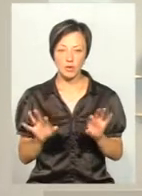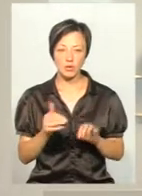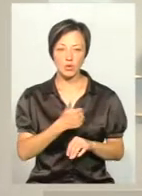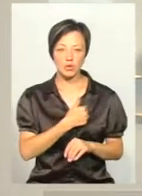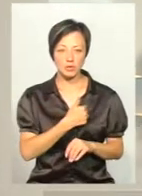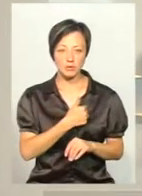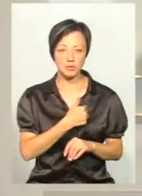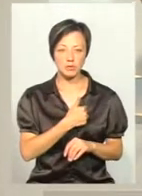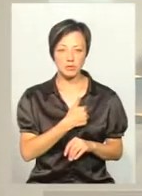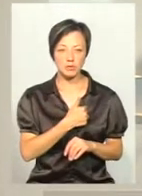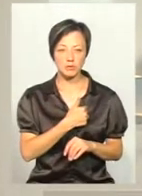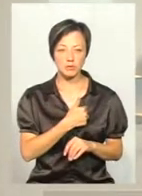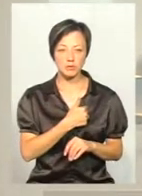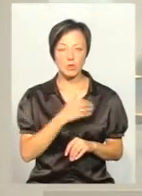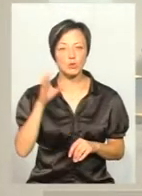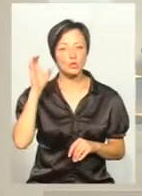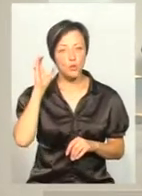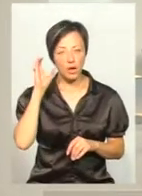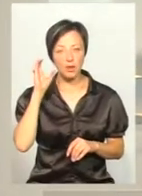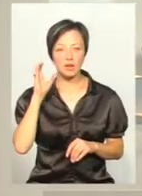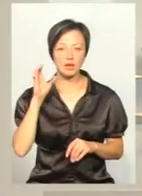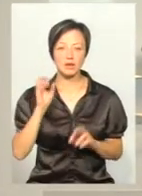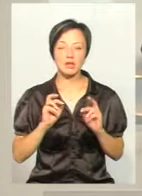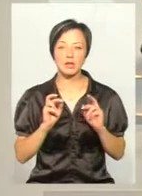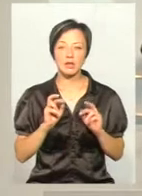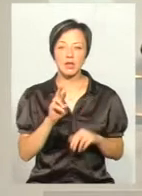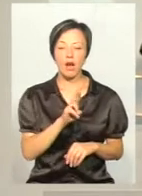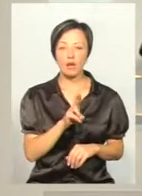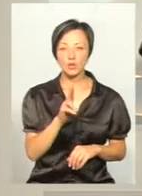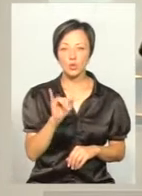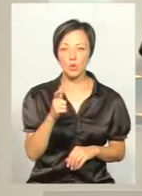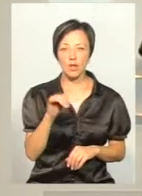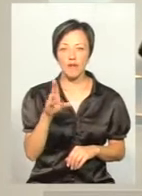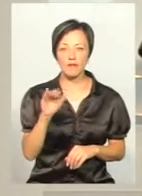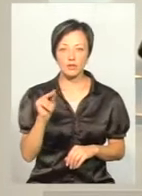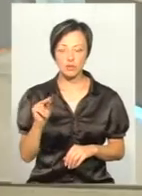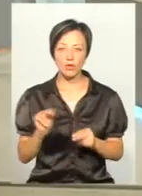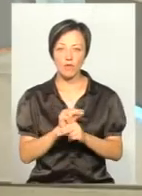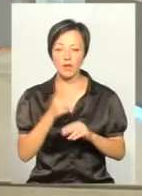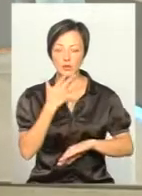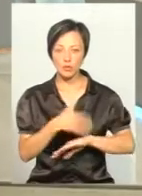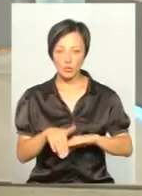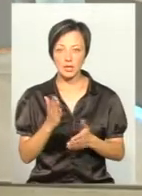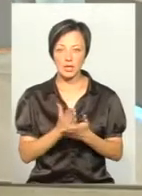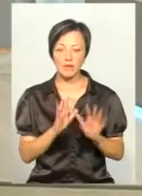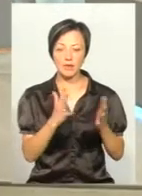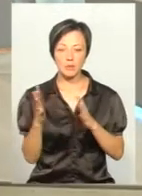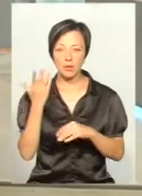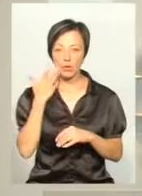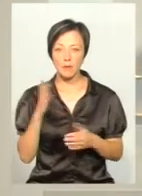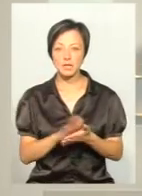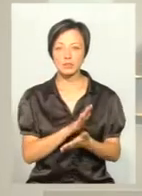хотіла, щоб ми послухали. Якова Цеглевича, ми сьогодні говорили про лікування за кордоном, вже є випадки, коли